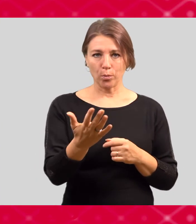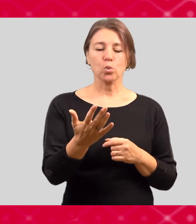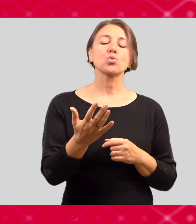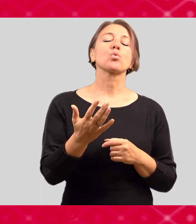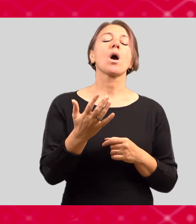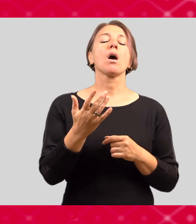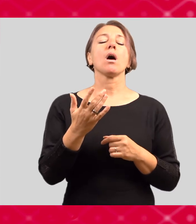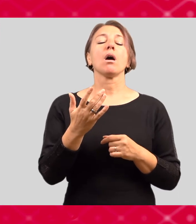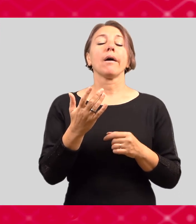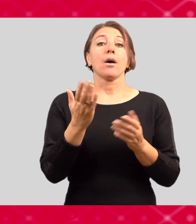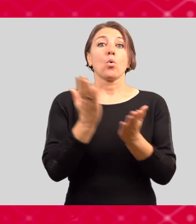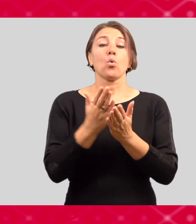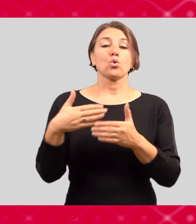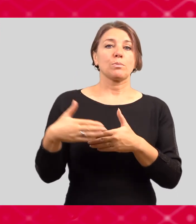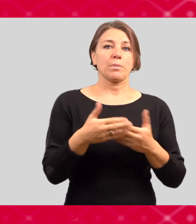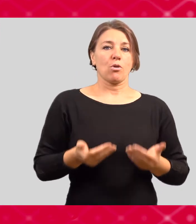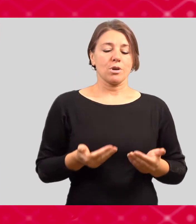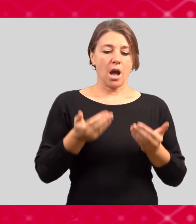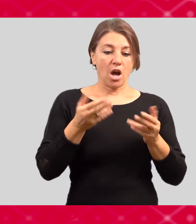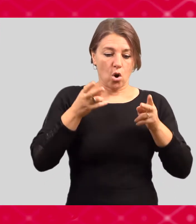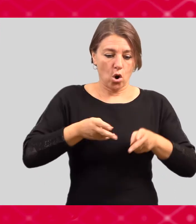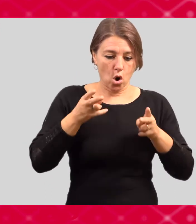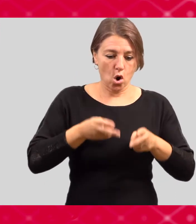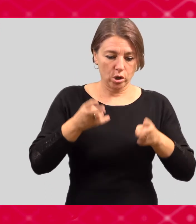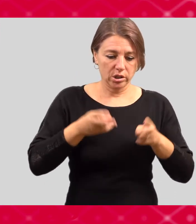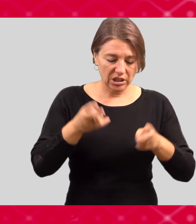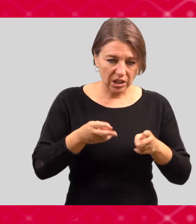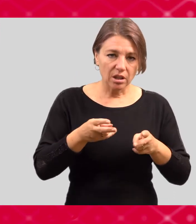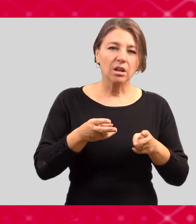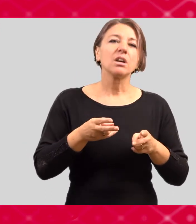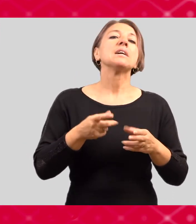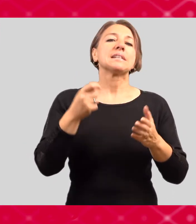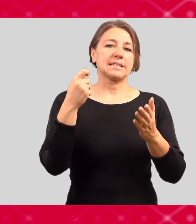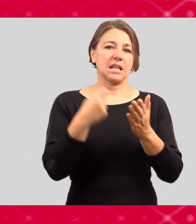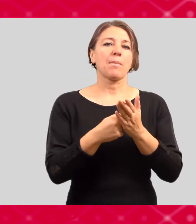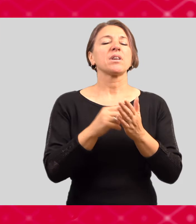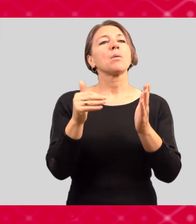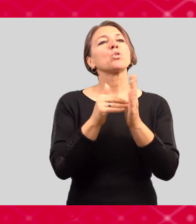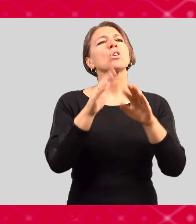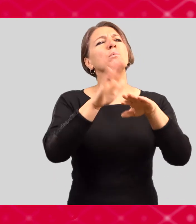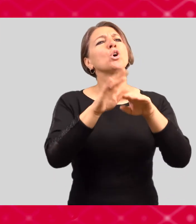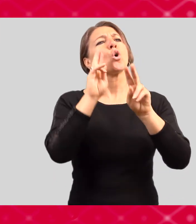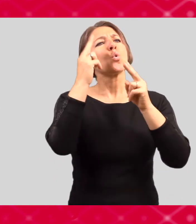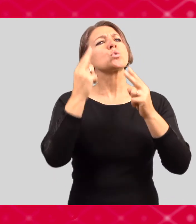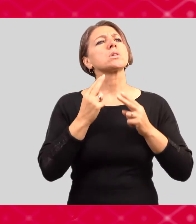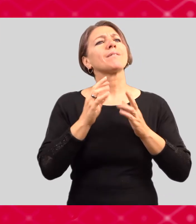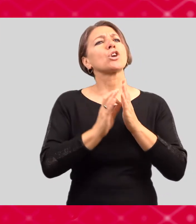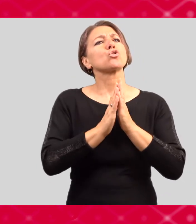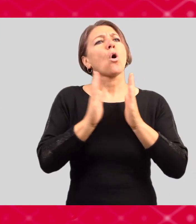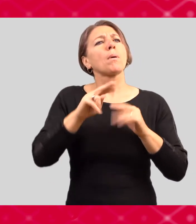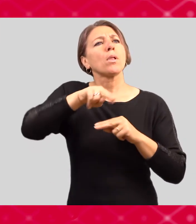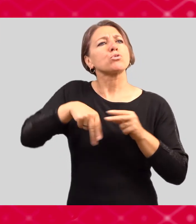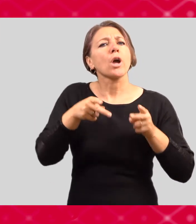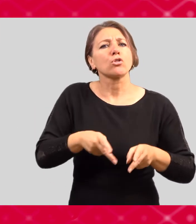rodičovství. To znamená, že pokud budete mít evidovanou uznanou dobu rodičovství,